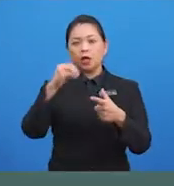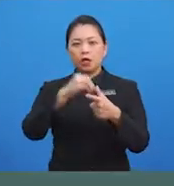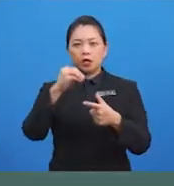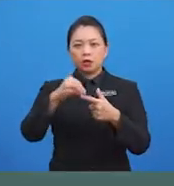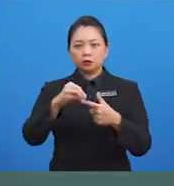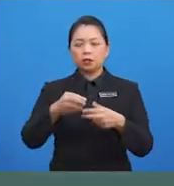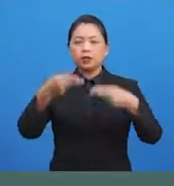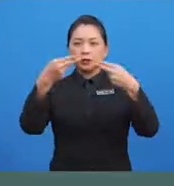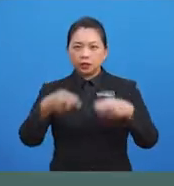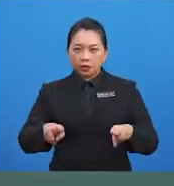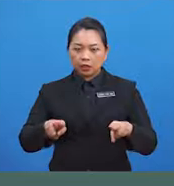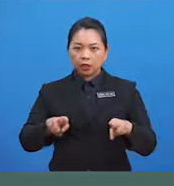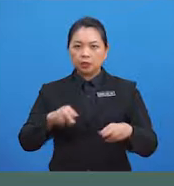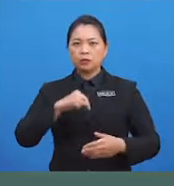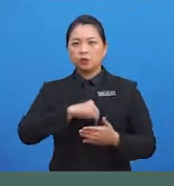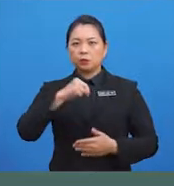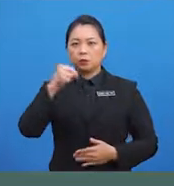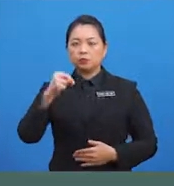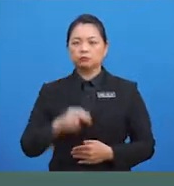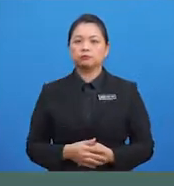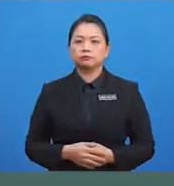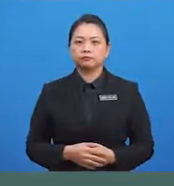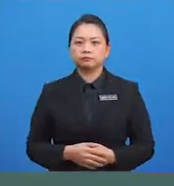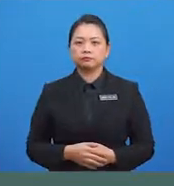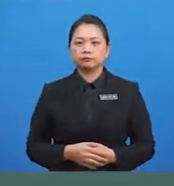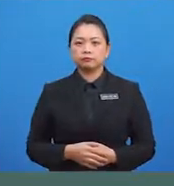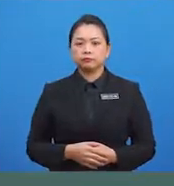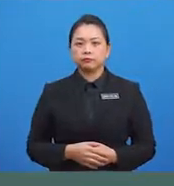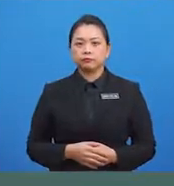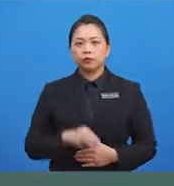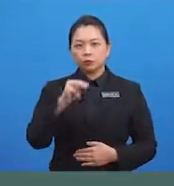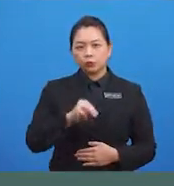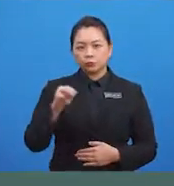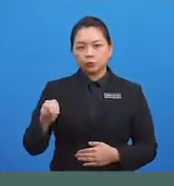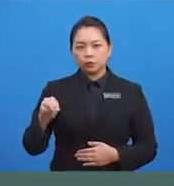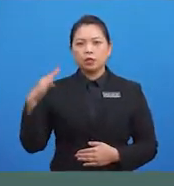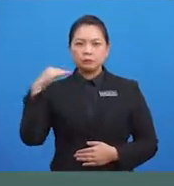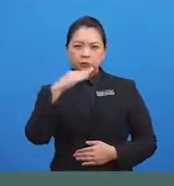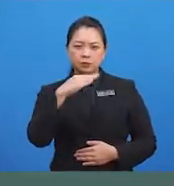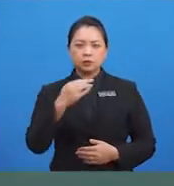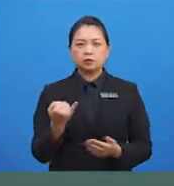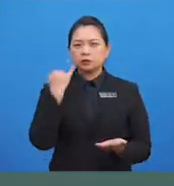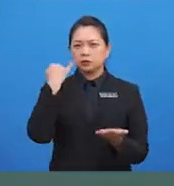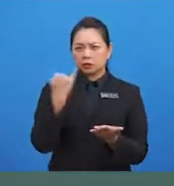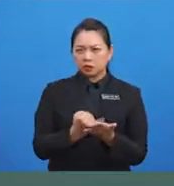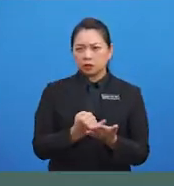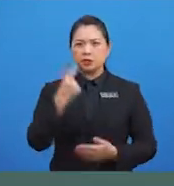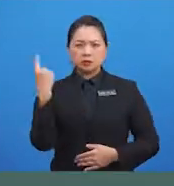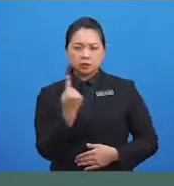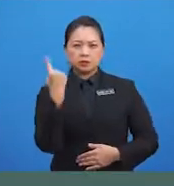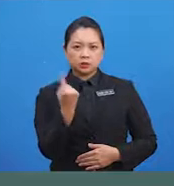sentiasa terdedah di anggota badan kita Maka, kita harus